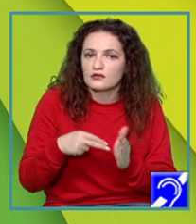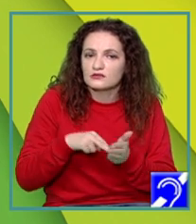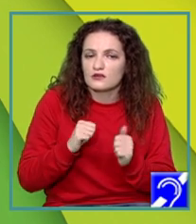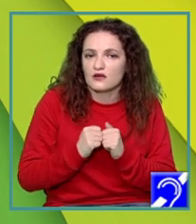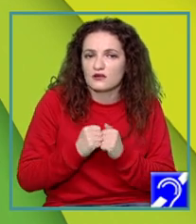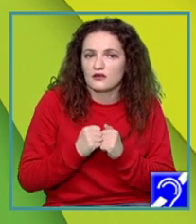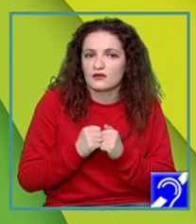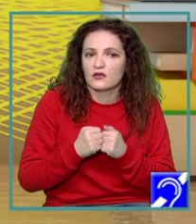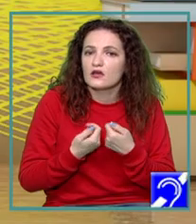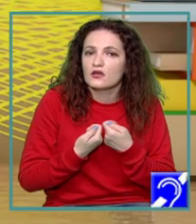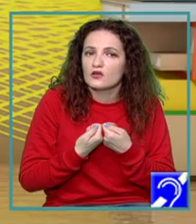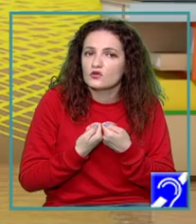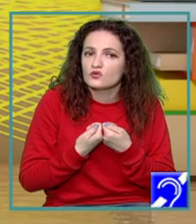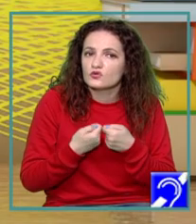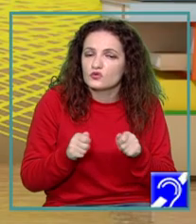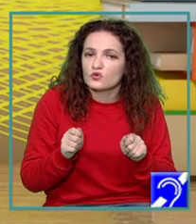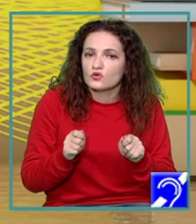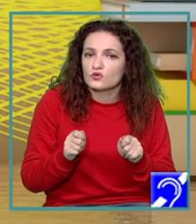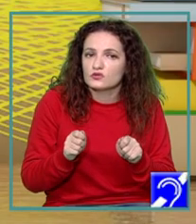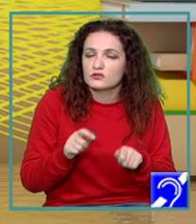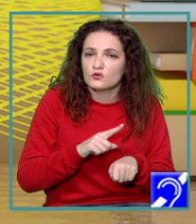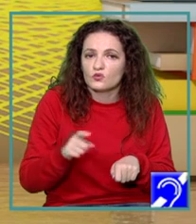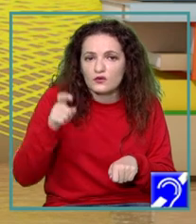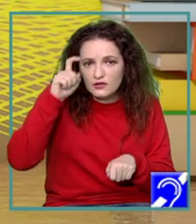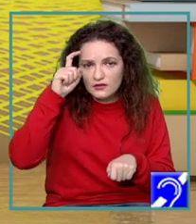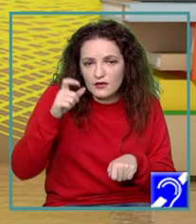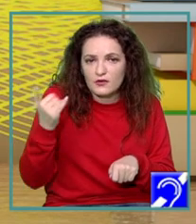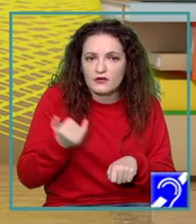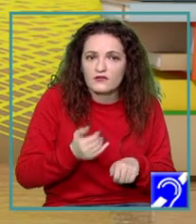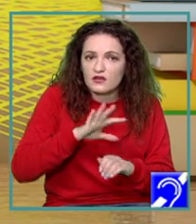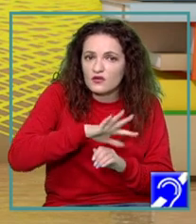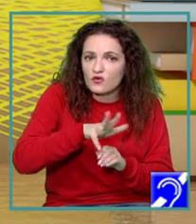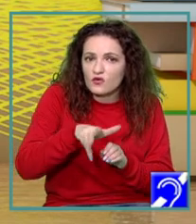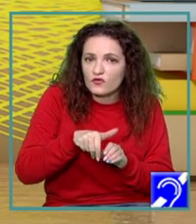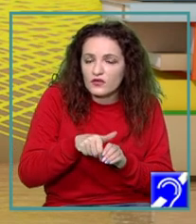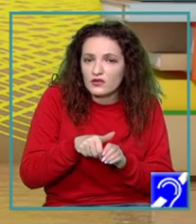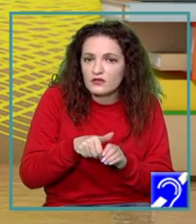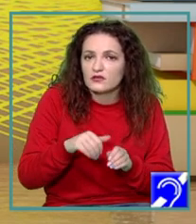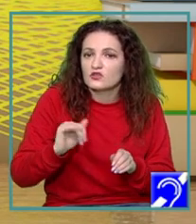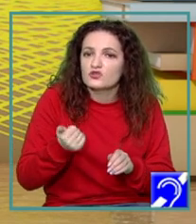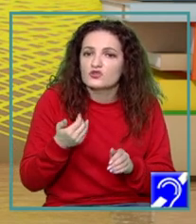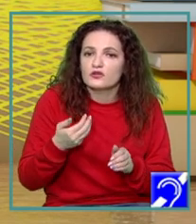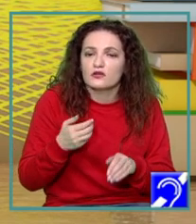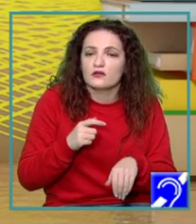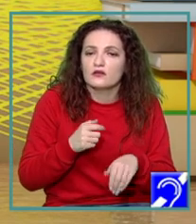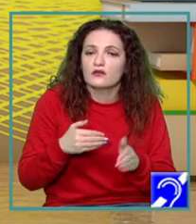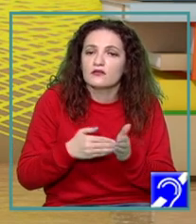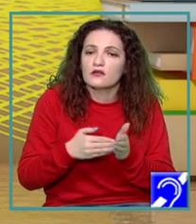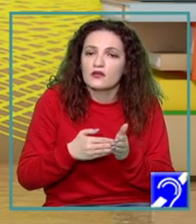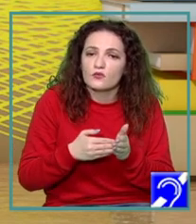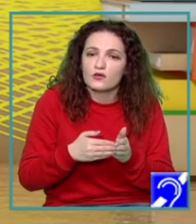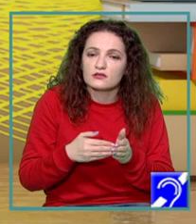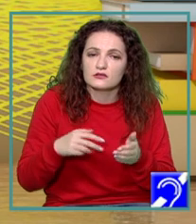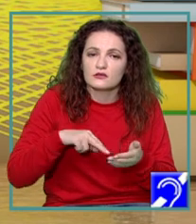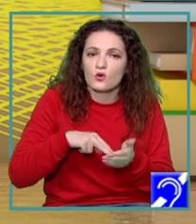nici elevi, dar nu aveam această așteptare de a veni pandemia de COVID peste noi și trebuia să ne organizăm, să predăm și